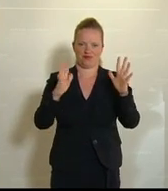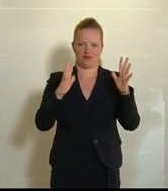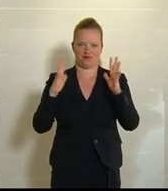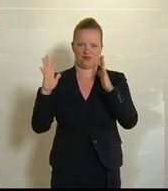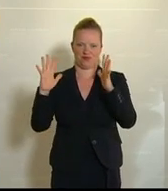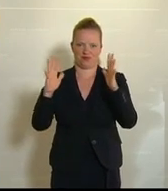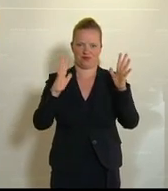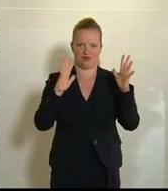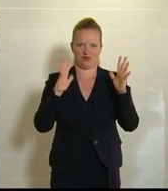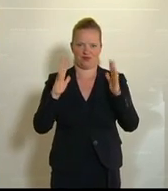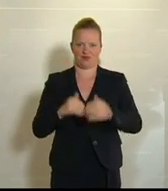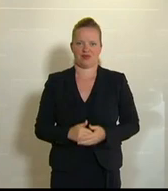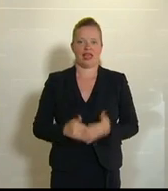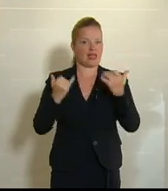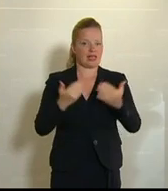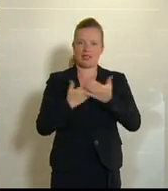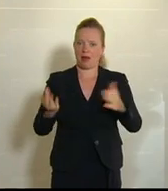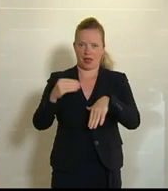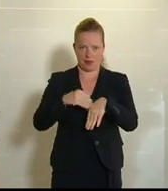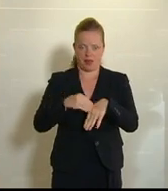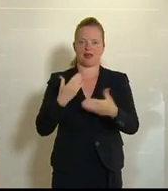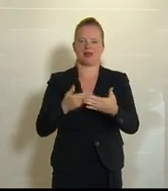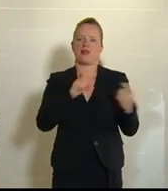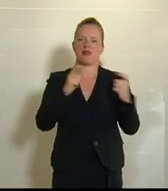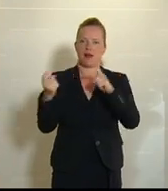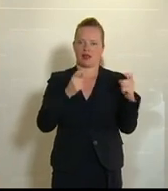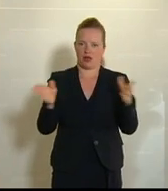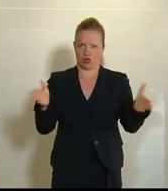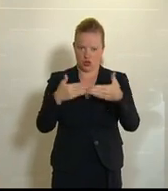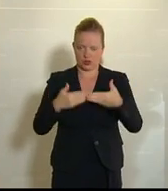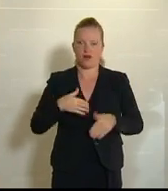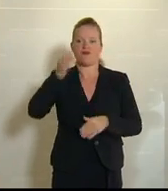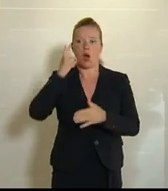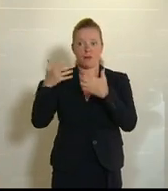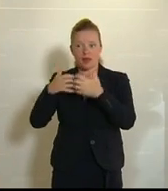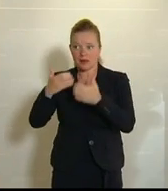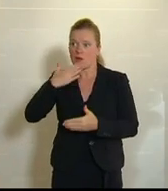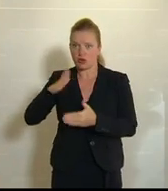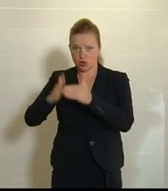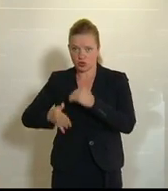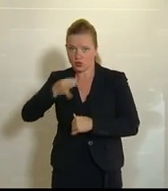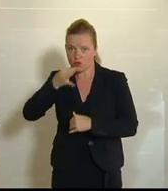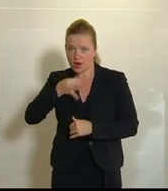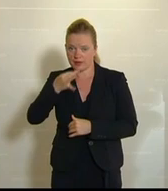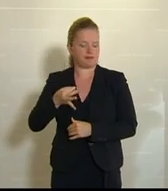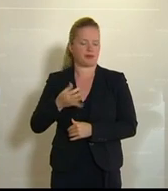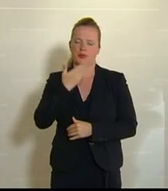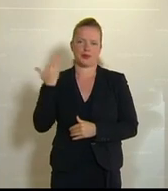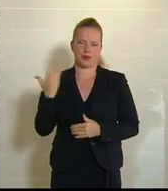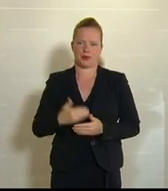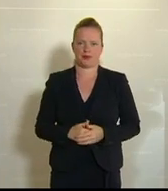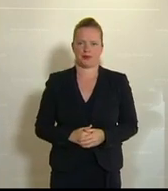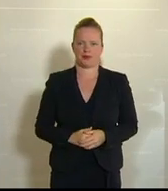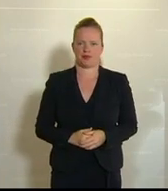Zu Wort ist nun niemand mehr gemeldet und Debatte ist daher geschlossen, wünscht die Frau Berichterstatterin der Schlusswort. Das ist nicht der Fall.